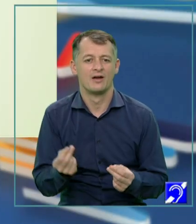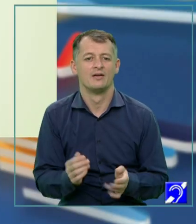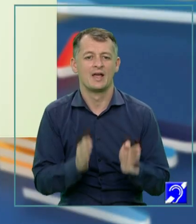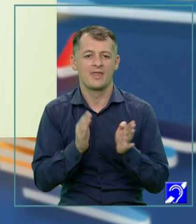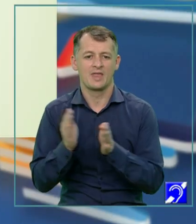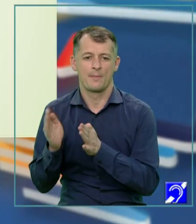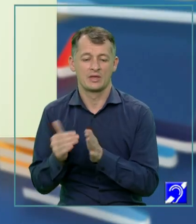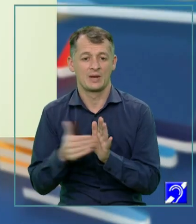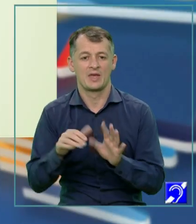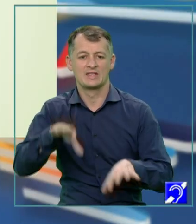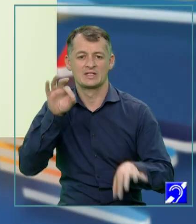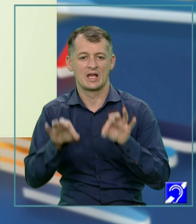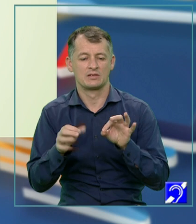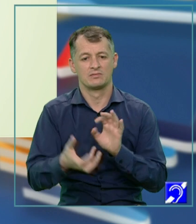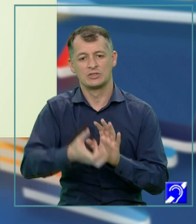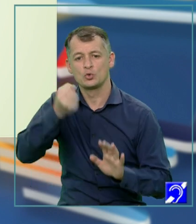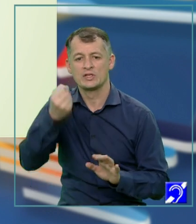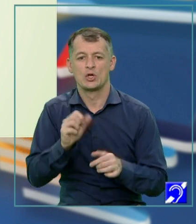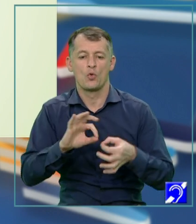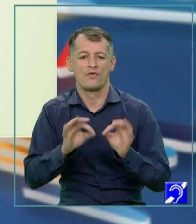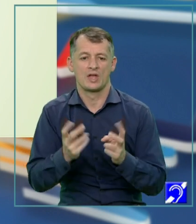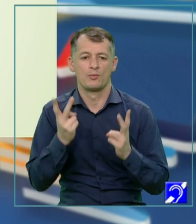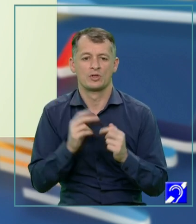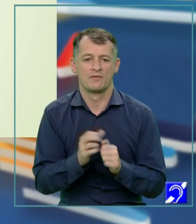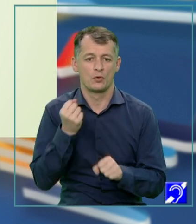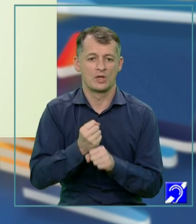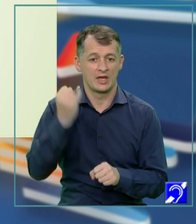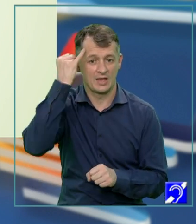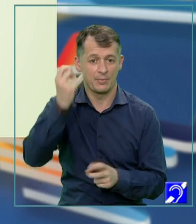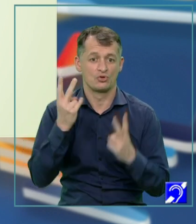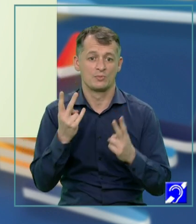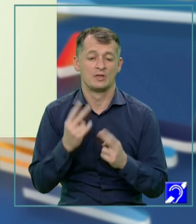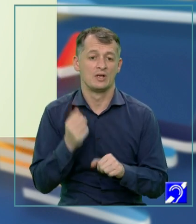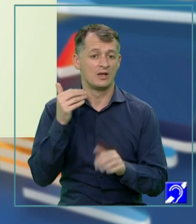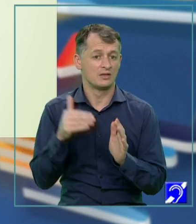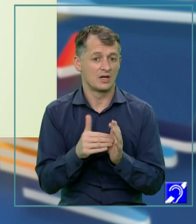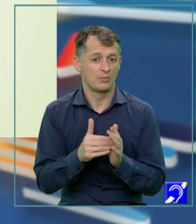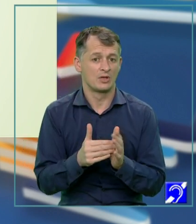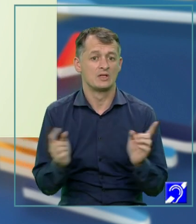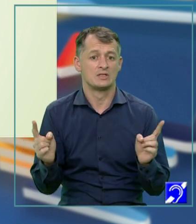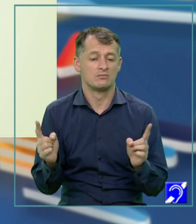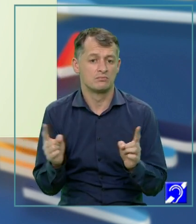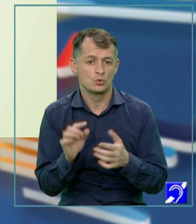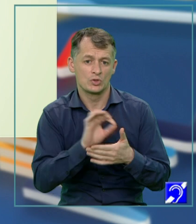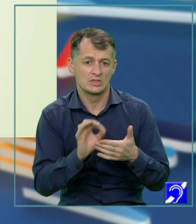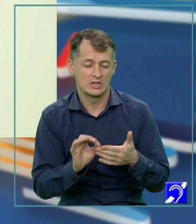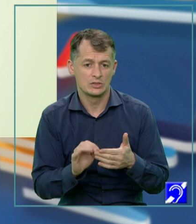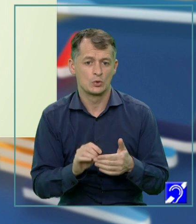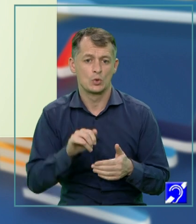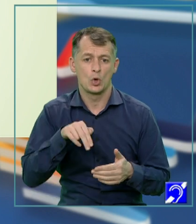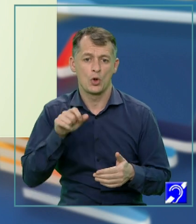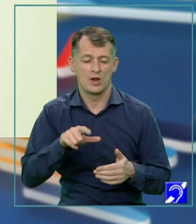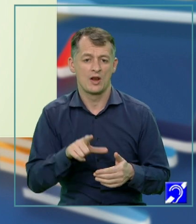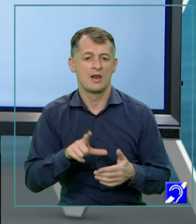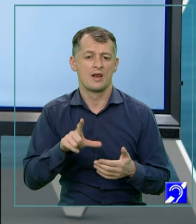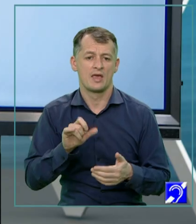Trebuie extrase cuvintele cheie, trebuie formulate ideile principale, trebuie rezumat textul non-literar și trebuie identificată tema